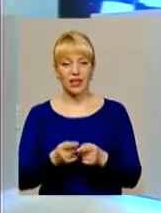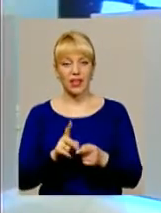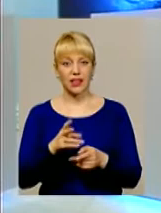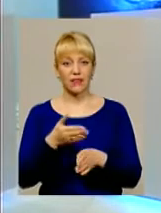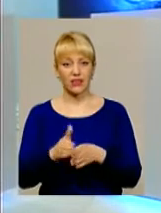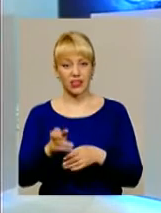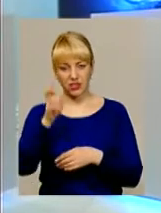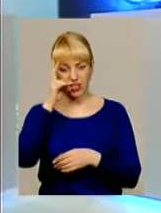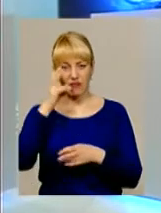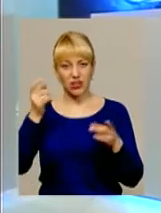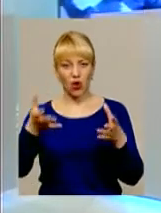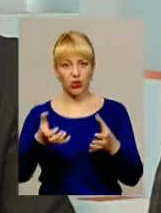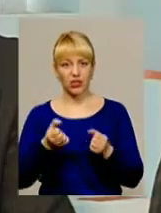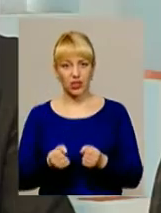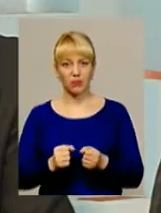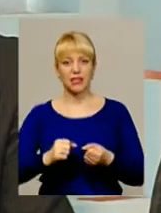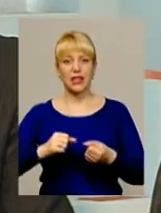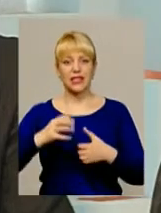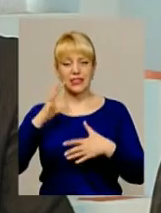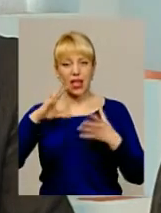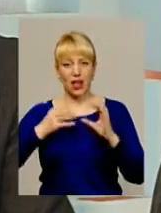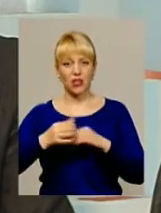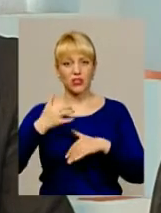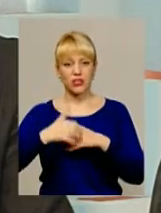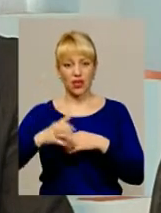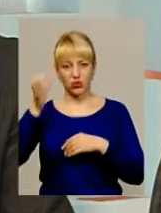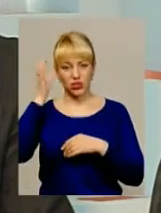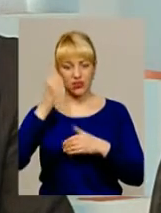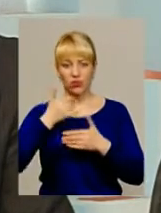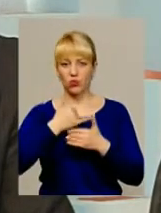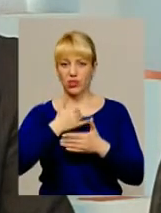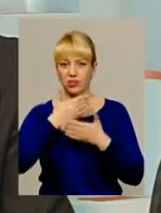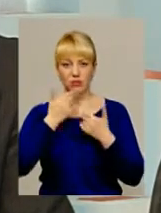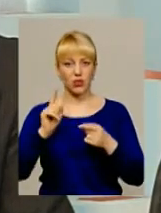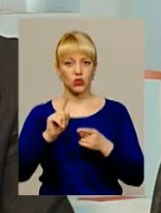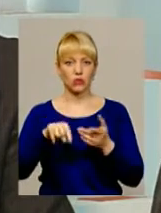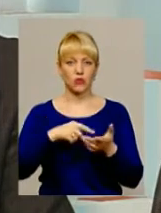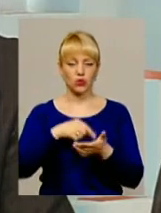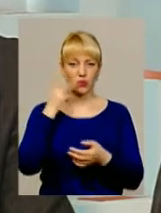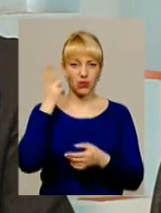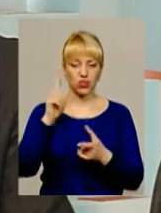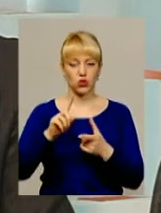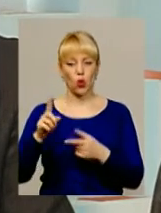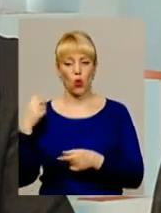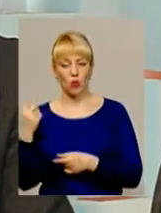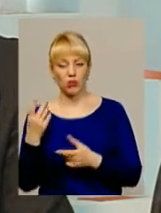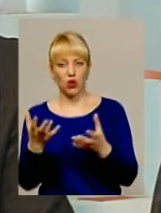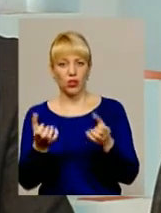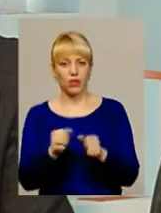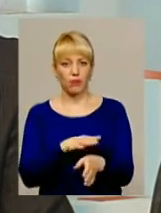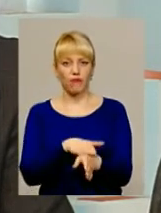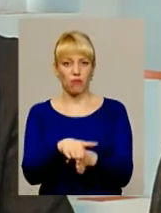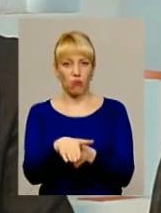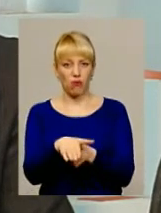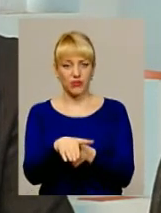держава на отримання загальної середньої освіти, у нас немає. Що місто Хмельницьке, що область отримала в повній